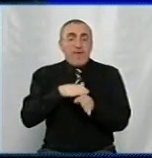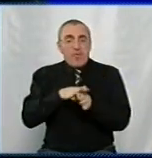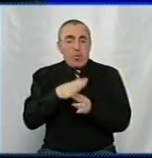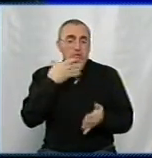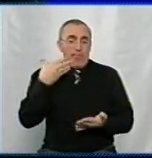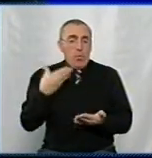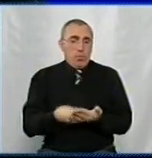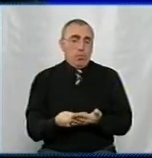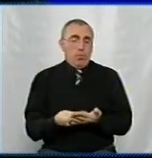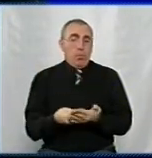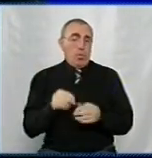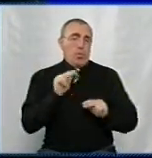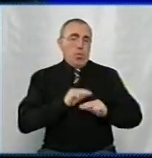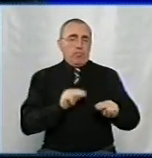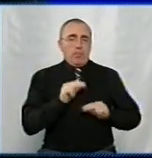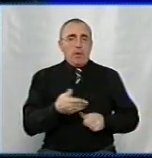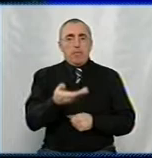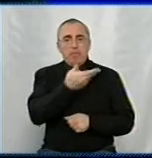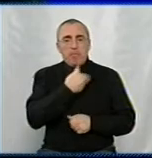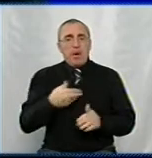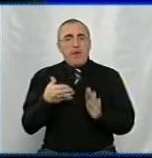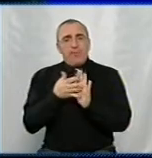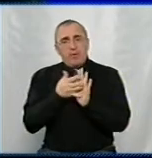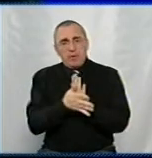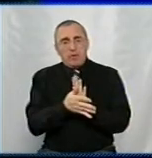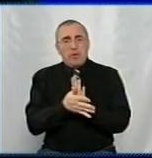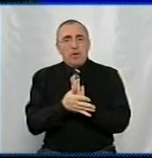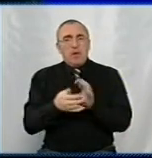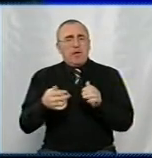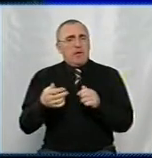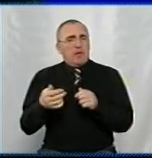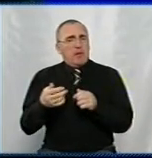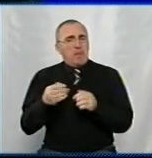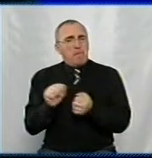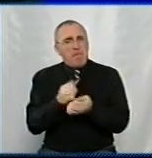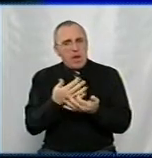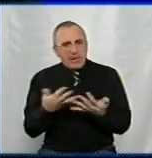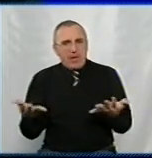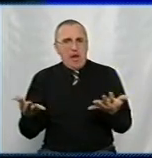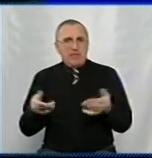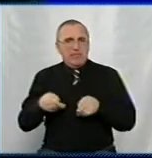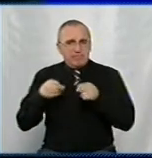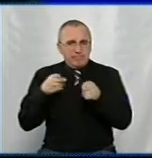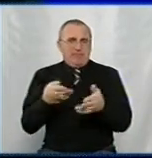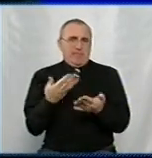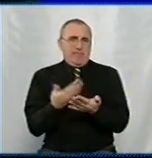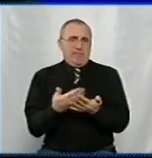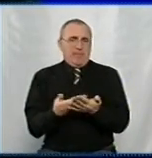роботу. Ми затрачаємо цей транспорт, ми затрачаємо матеріал, ми затрачаємо...